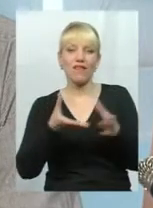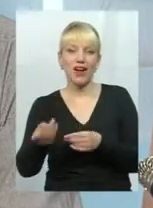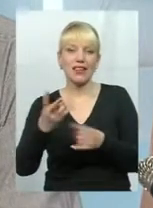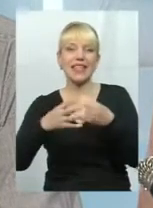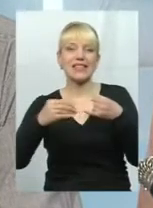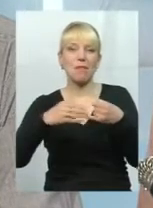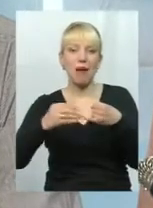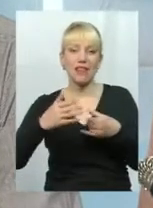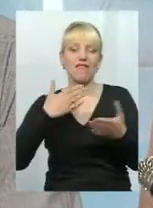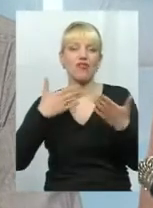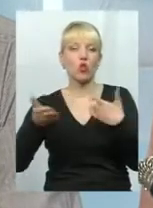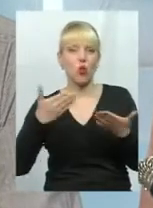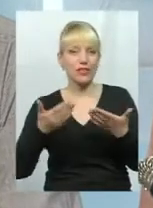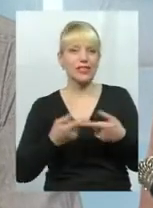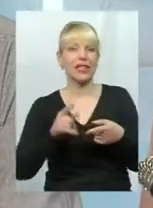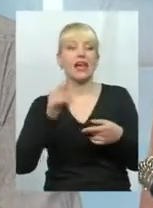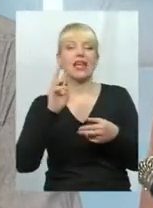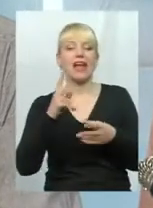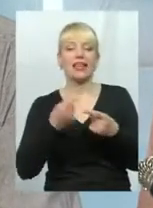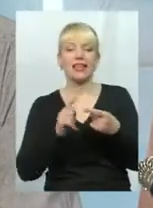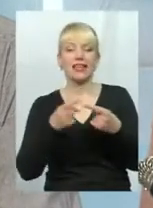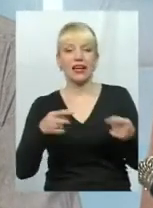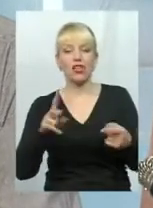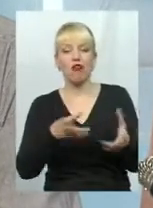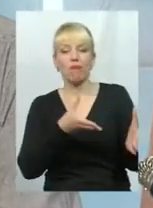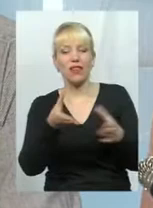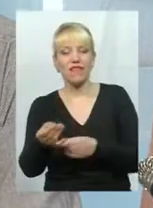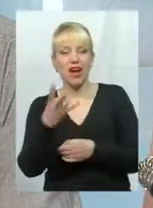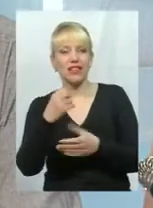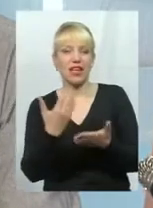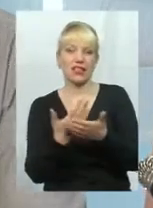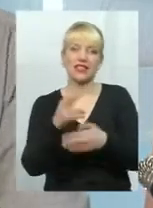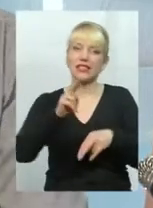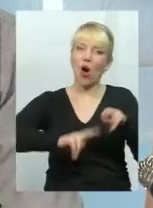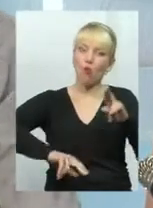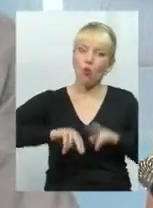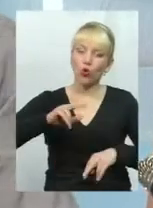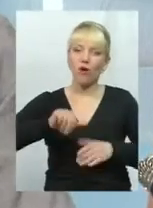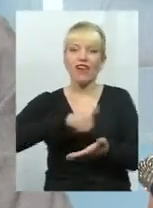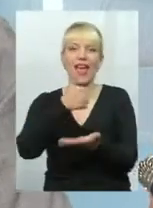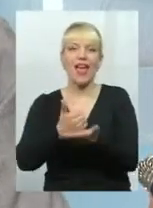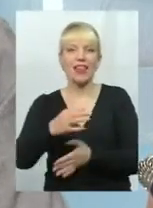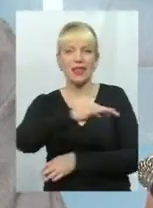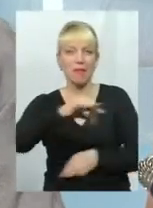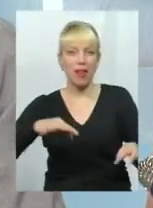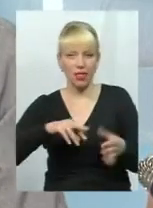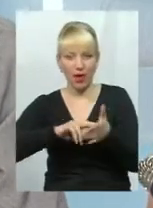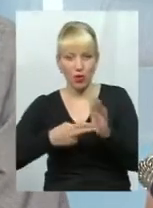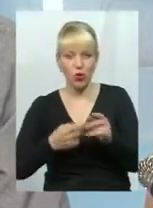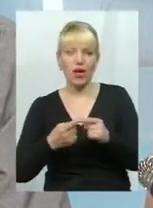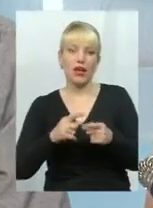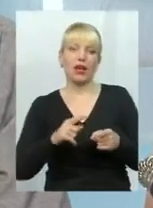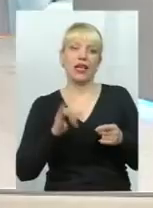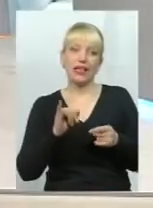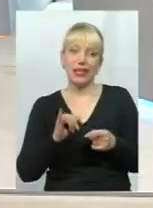відносини, як то такі речі, котрі впливають на, скажімо, якісь забудови по генплану в тому чи іншому ключі.